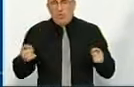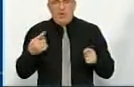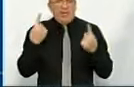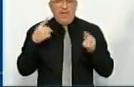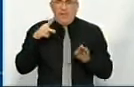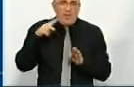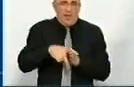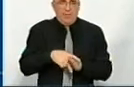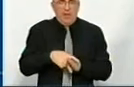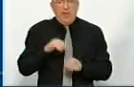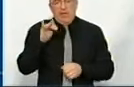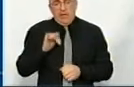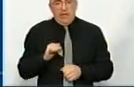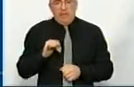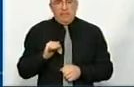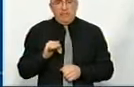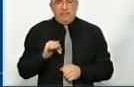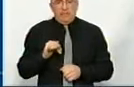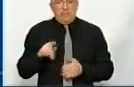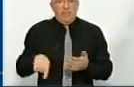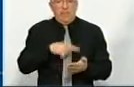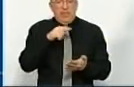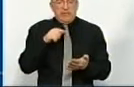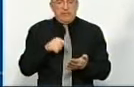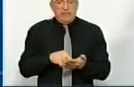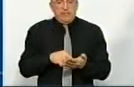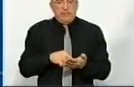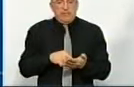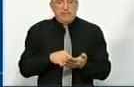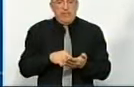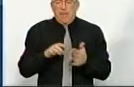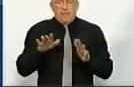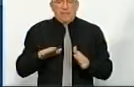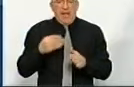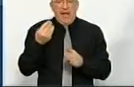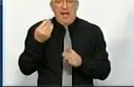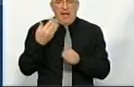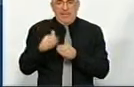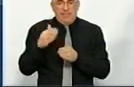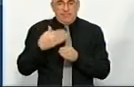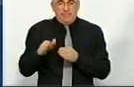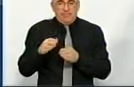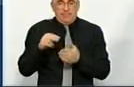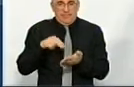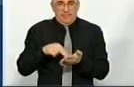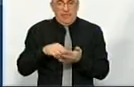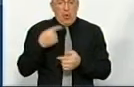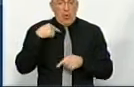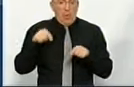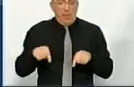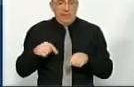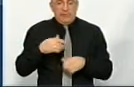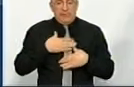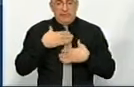навантаження і низька кредитна ставка. Ну, наприклад, якщо говорити про Кропивницький, завдяки